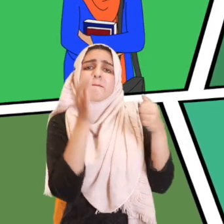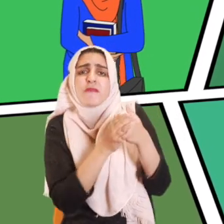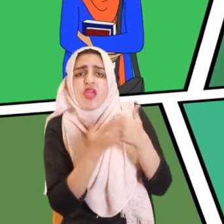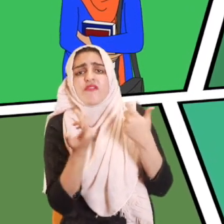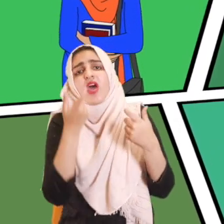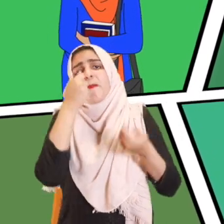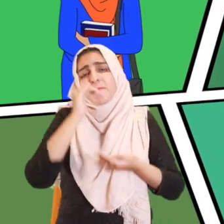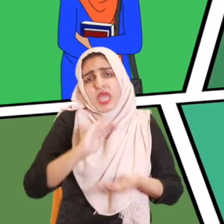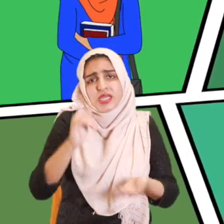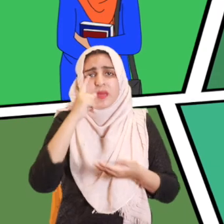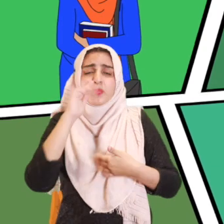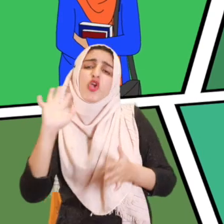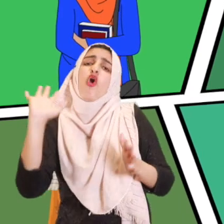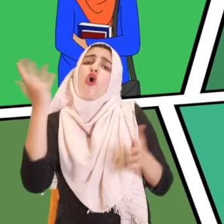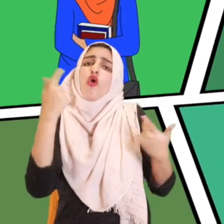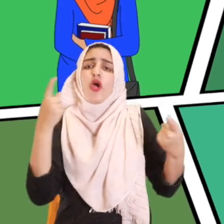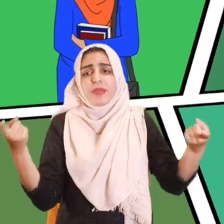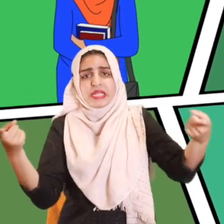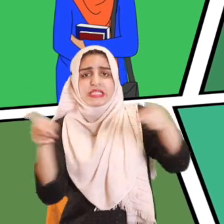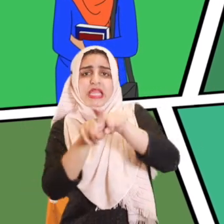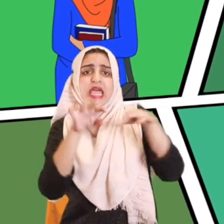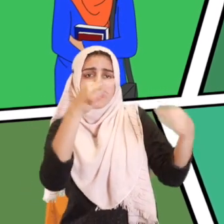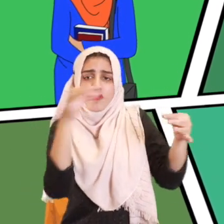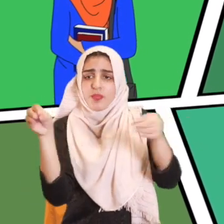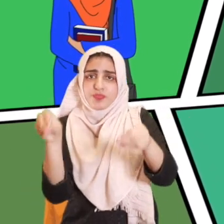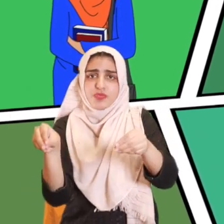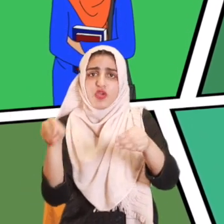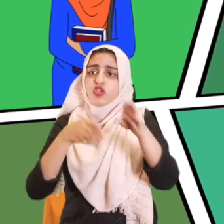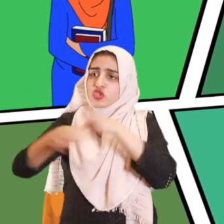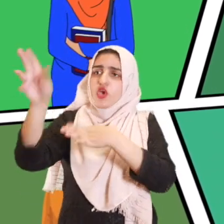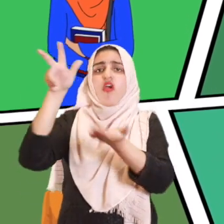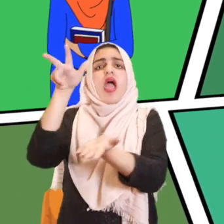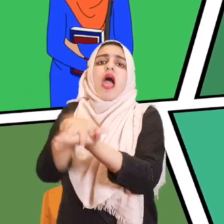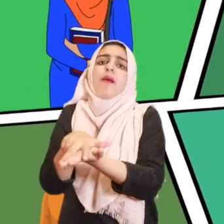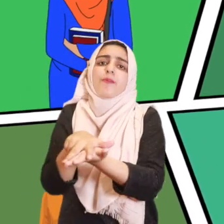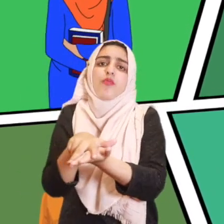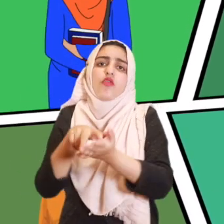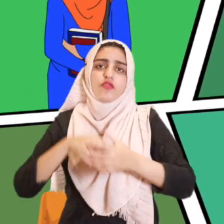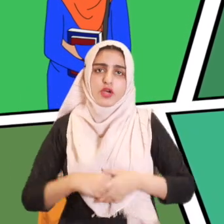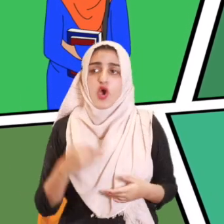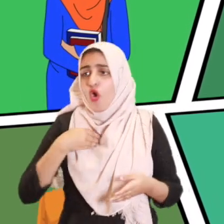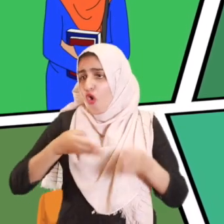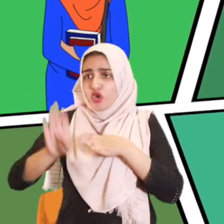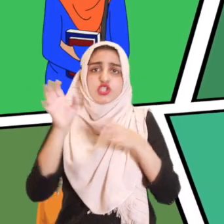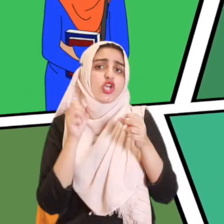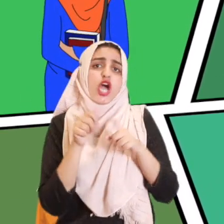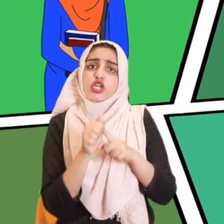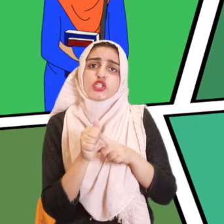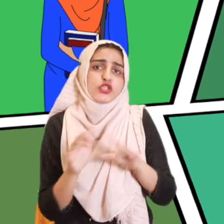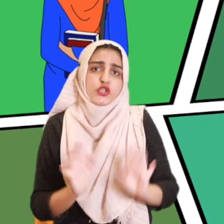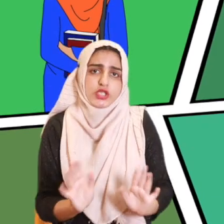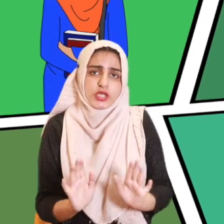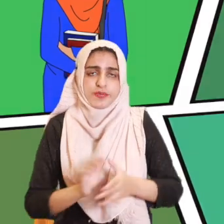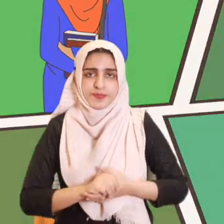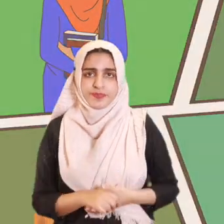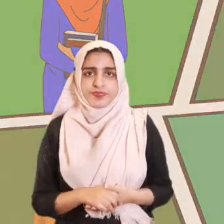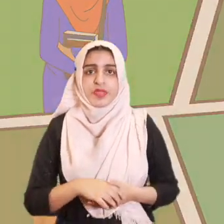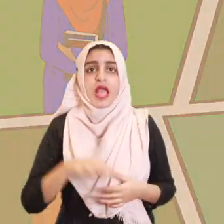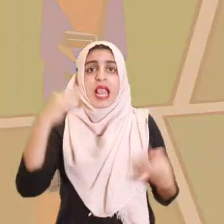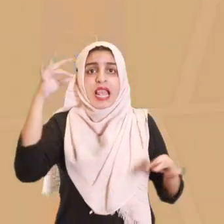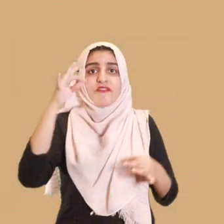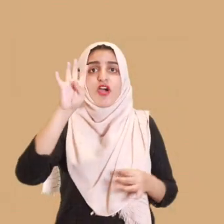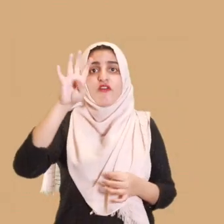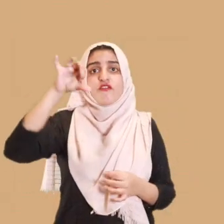یا بہن بیوی شوہر بیٹا بیٹی ان میں سے کسی کو بھی تصدیق کے لیے بھیج سکتے ہیں